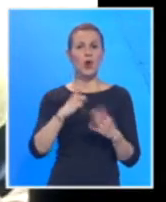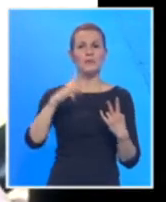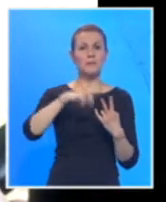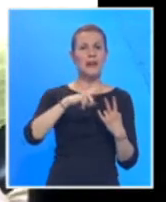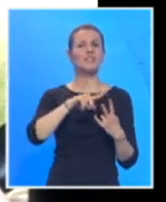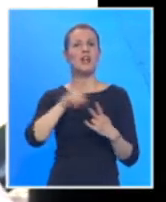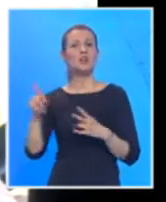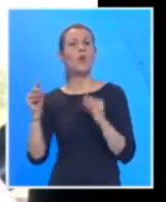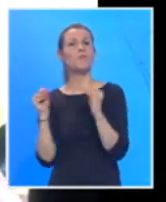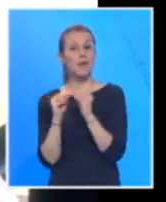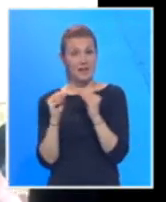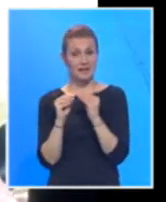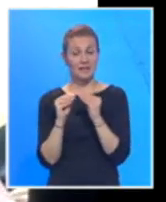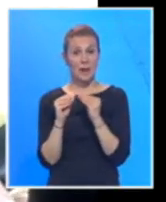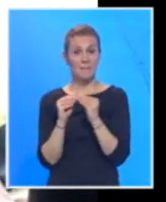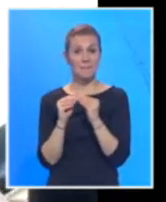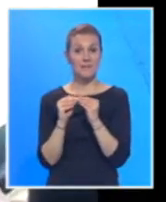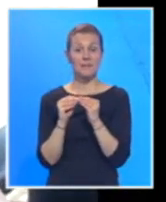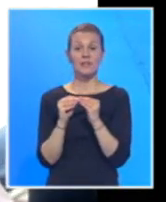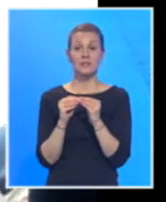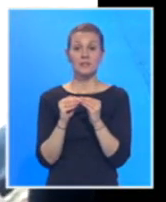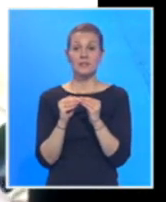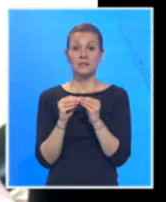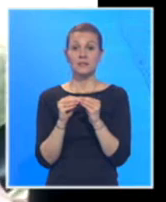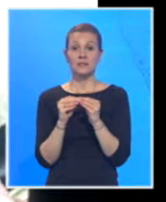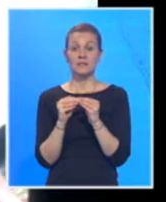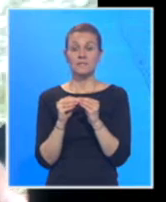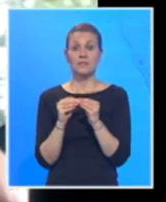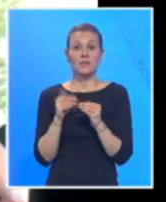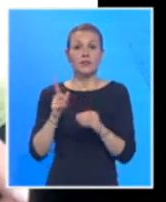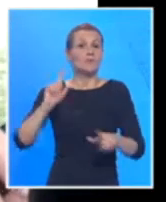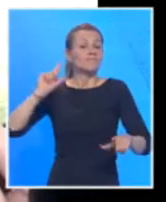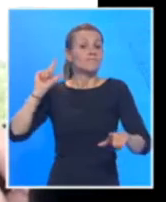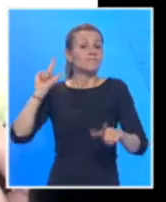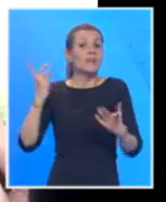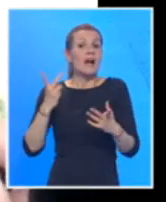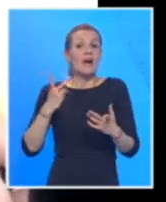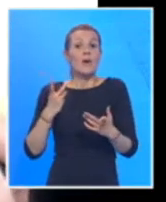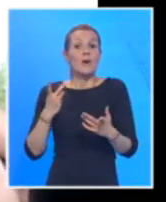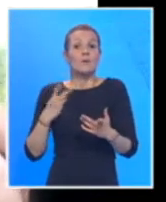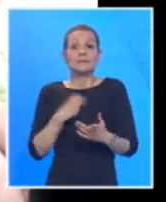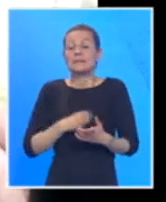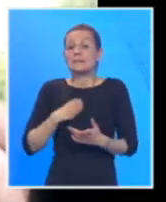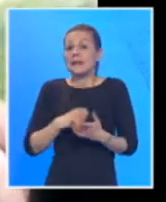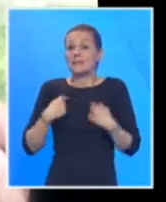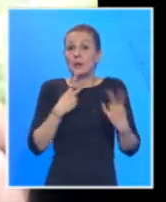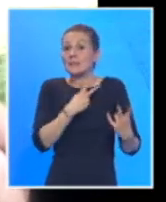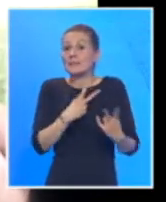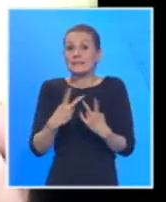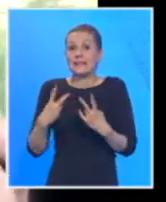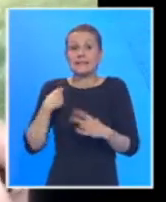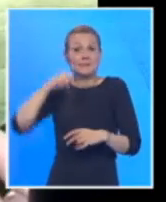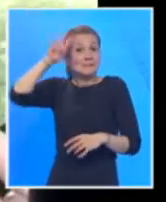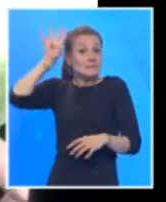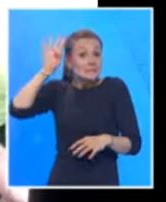Bergama, znači nemajstvo rovato. Znači sablasno je to sve kako izgleda i po tim malim